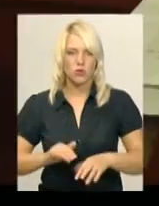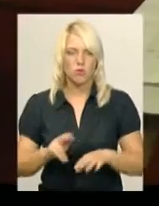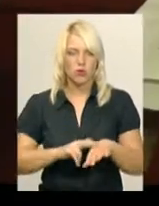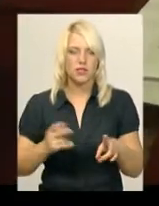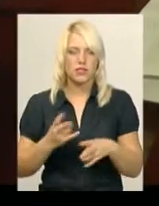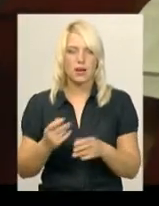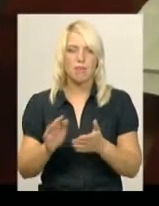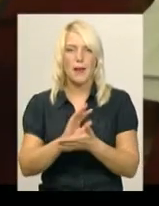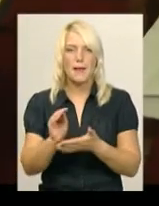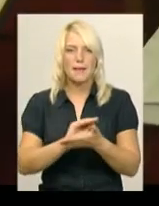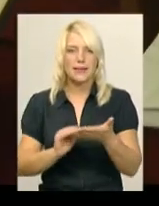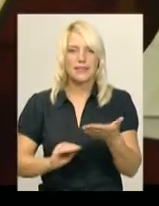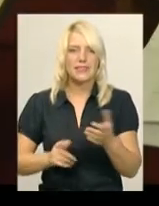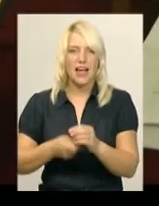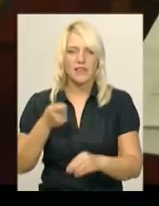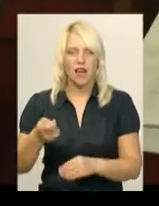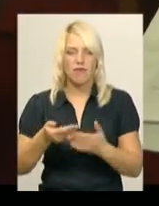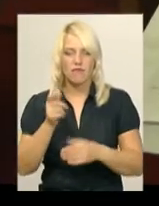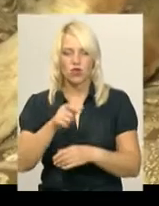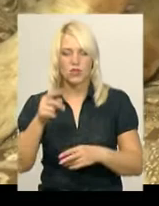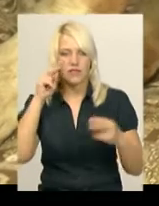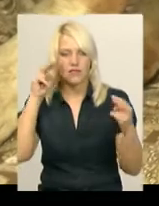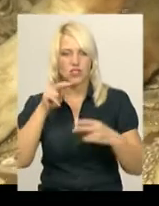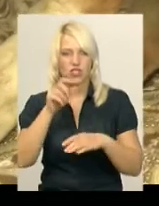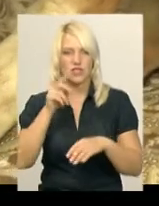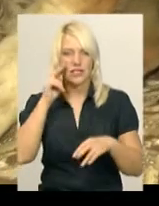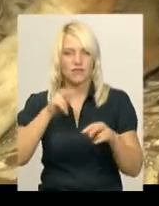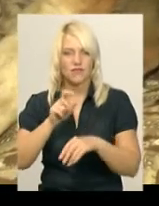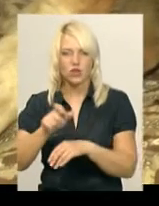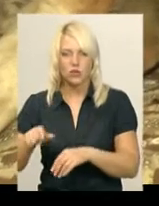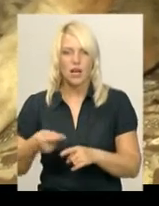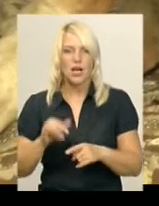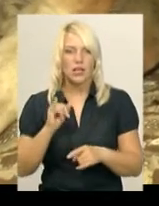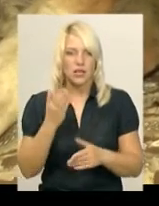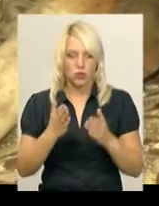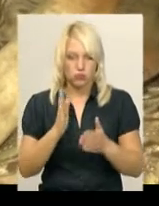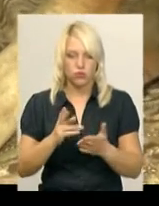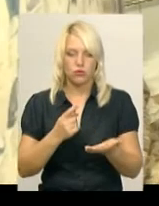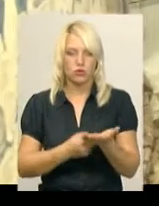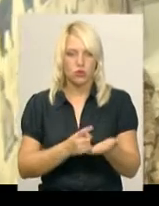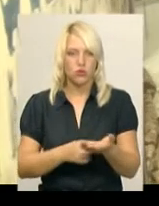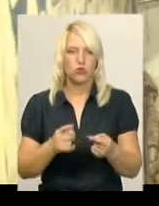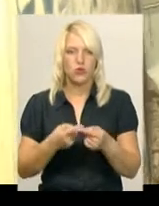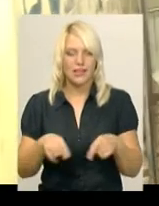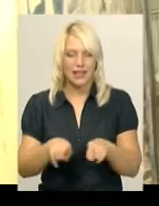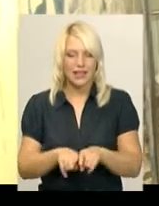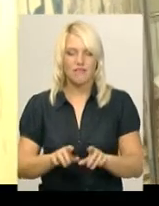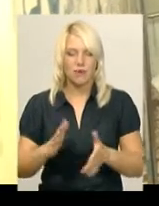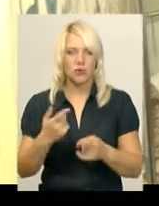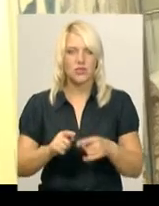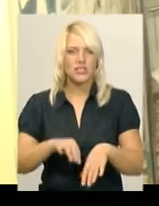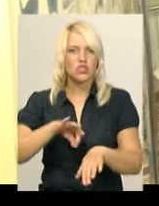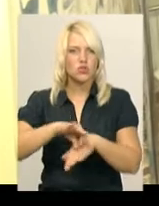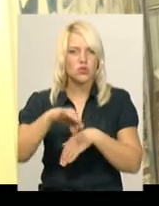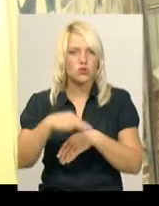потрібна письмова заява від громадян, свідчення очевидців. Коли ж документ буде, і слідство та суд доведуть, що цей випадок – жорстоке поводження з